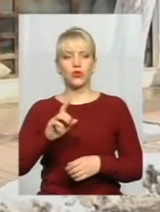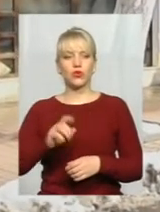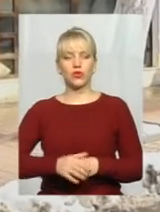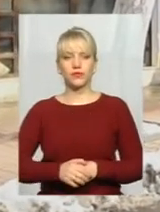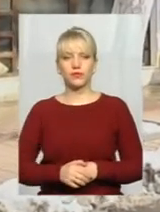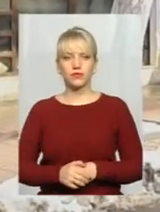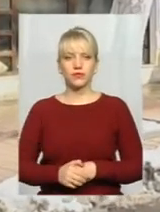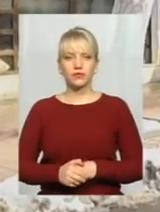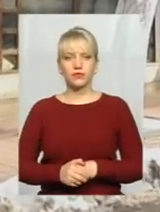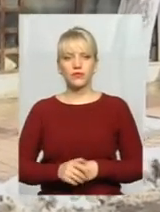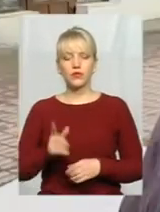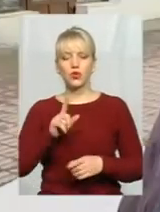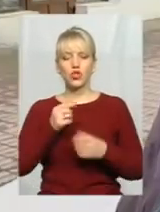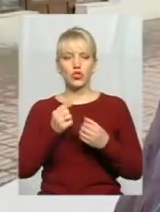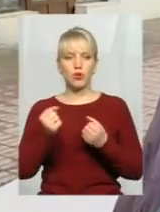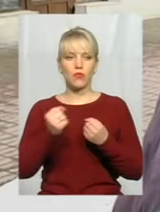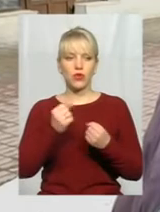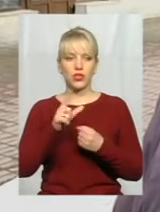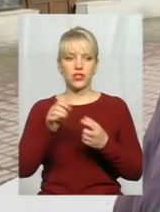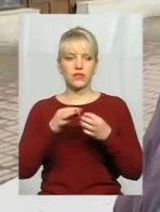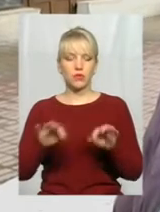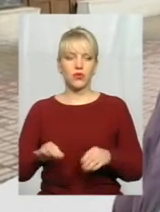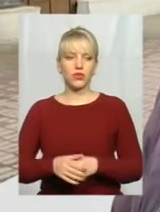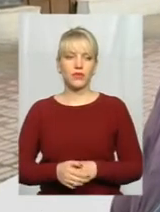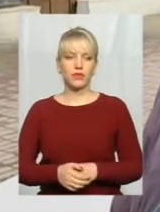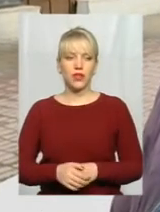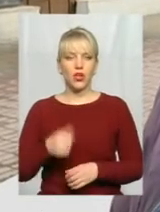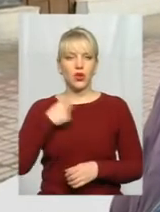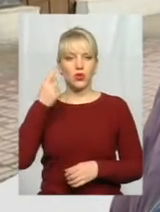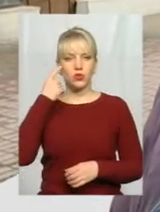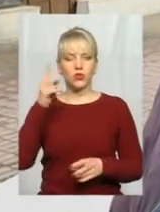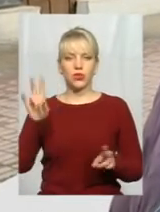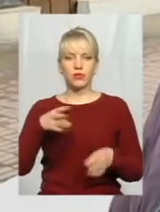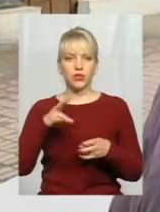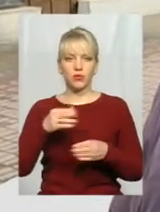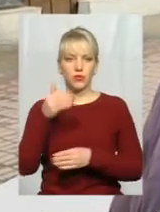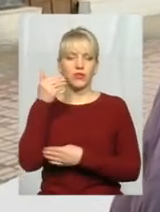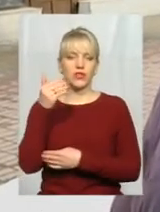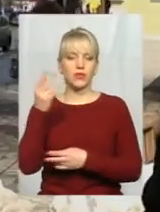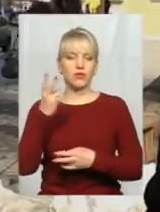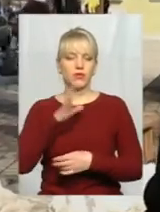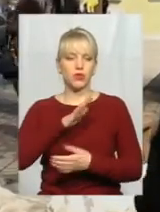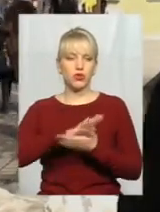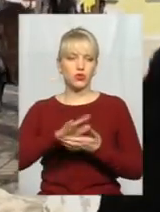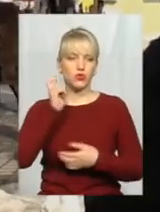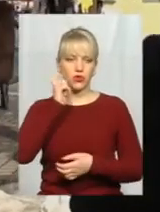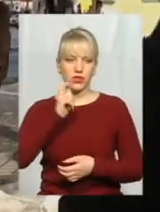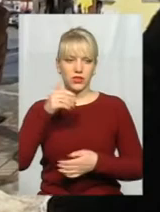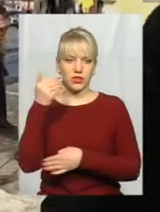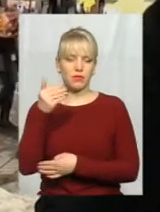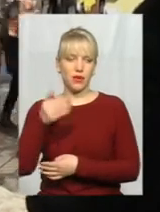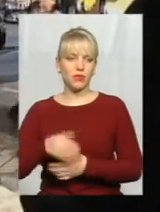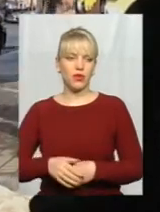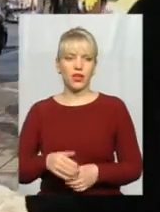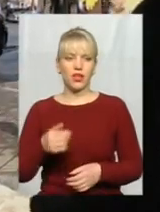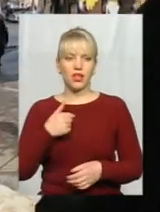нас боролися, нашу свободу. Я думаю, не має висіти, а повинен висіти наш український прапор. Чесно кажучи, не дуже